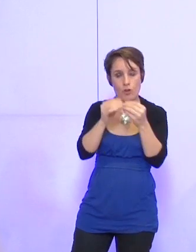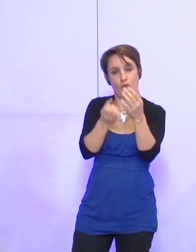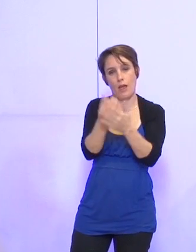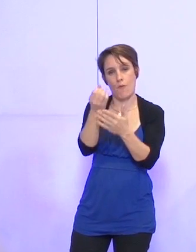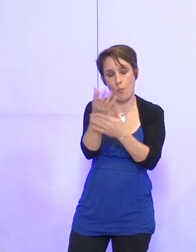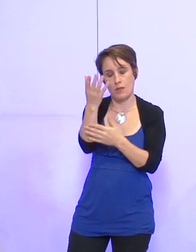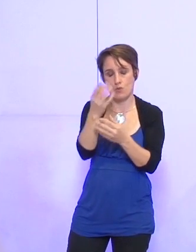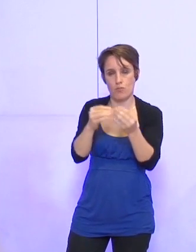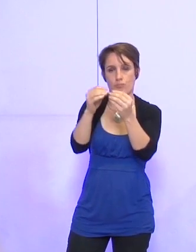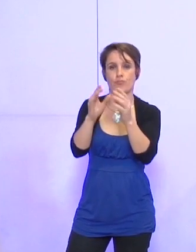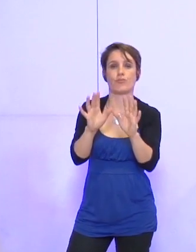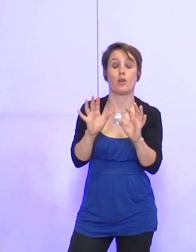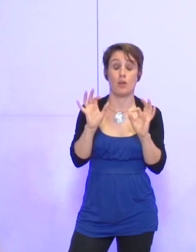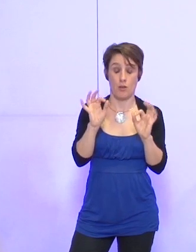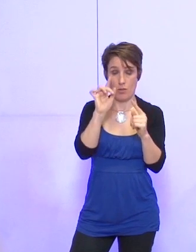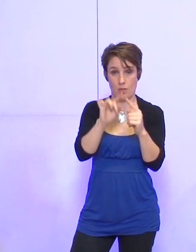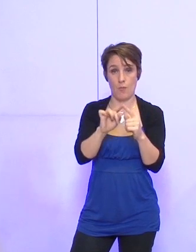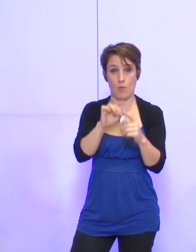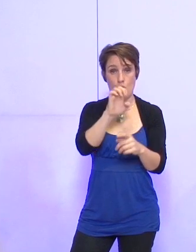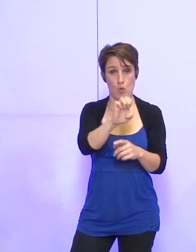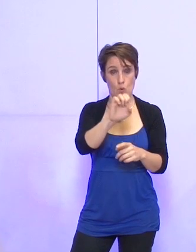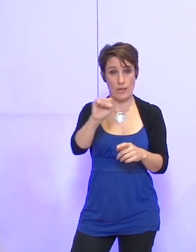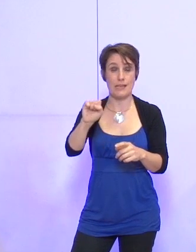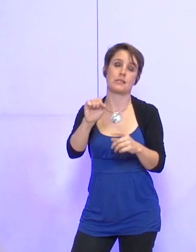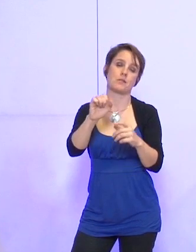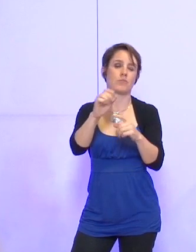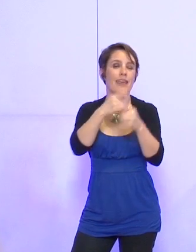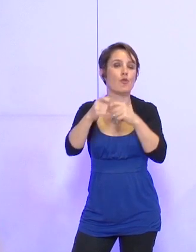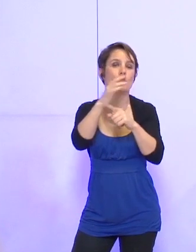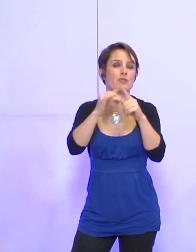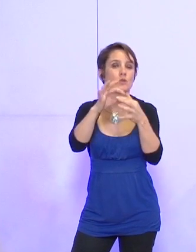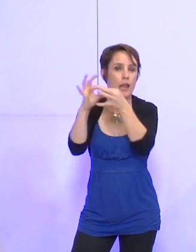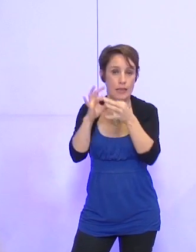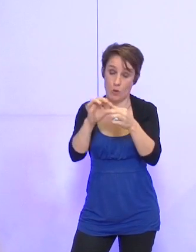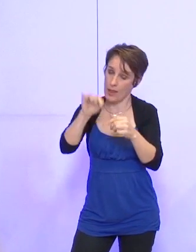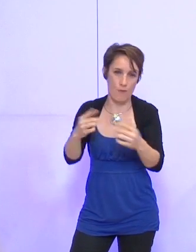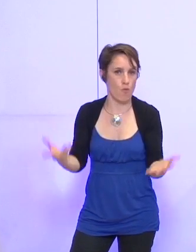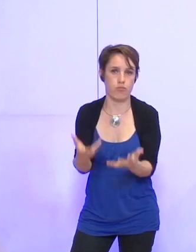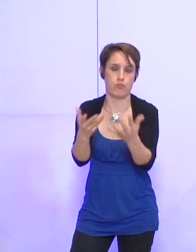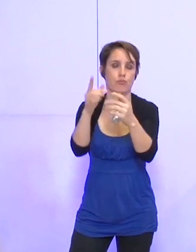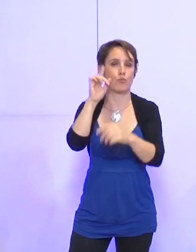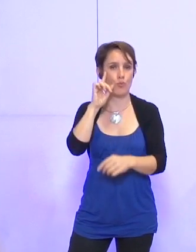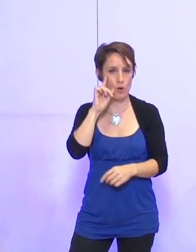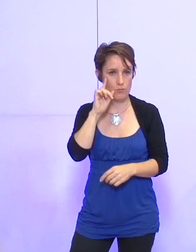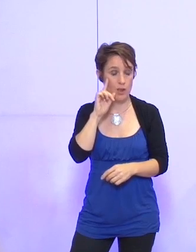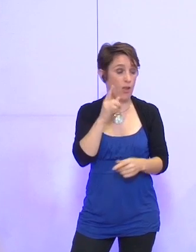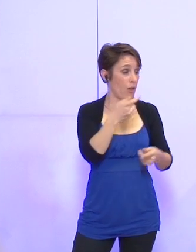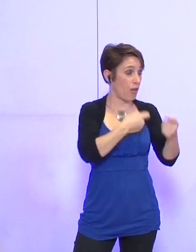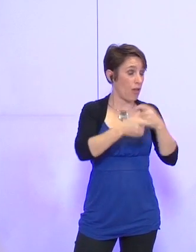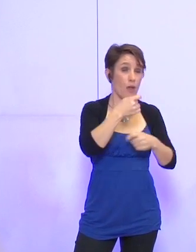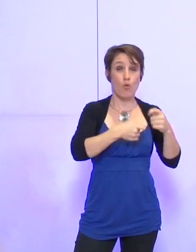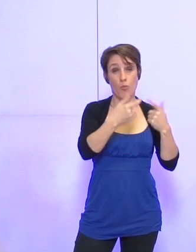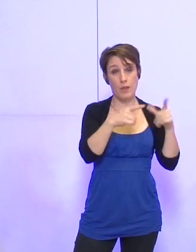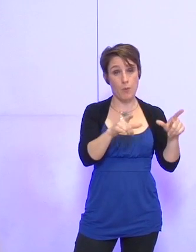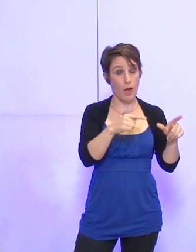'intervention de M. Cloer sur l'intérêt de promouvoir cette économie sociale et solidaire. L'insoutenabilité de l'économie libérale que nous